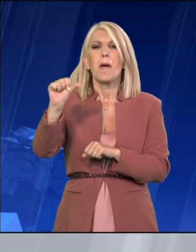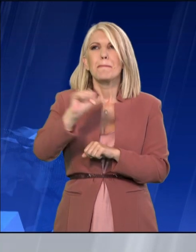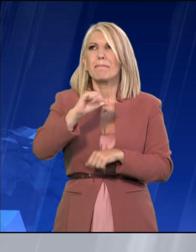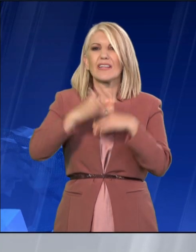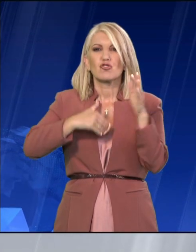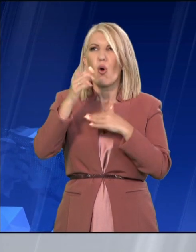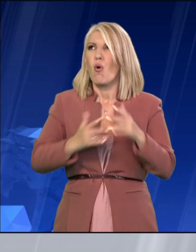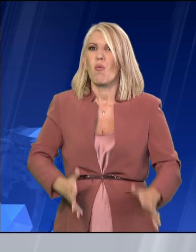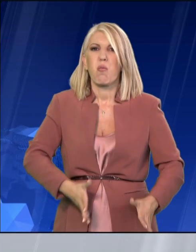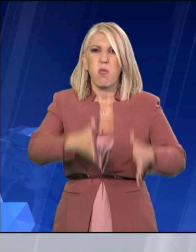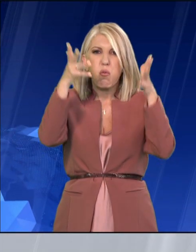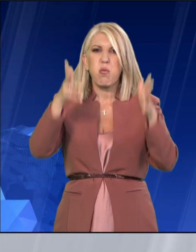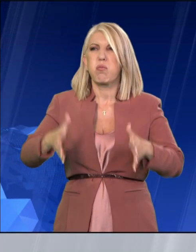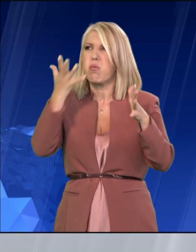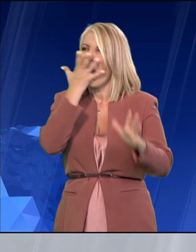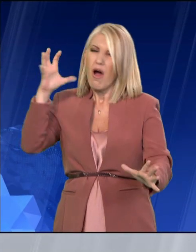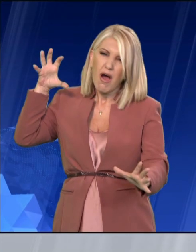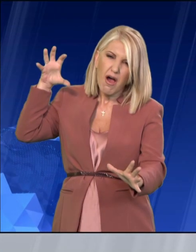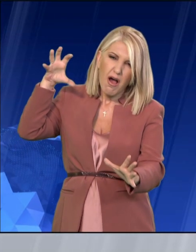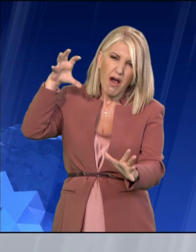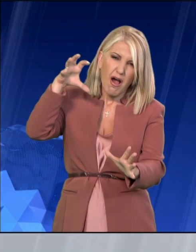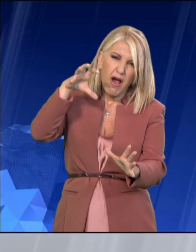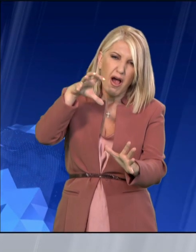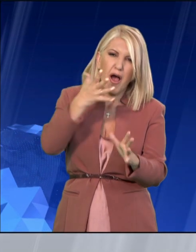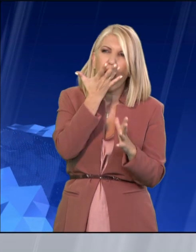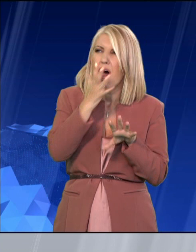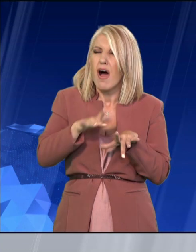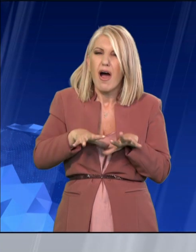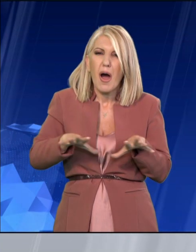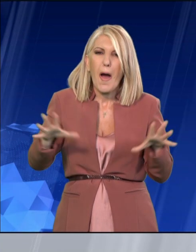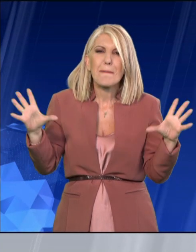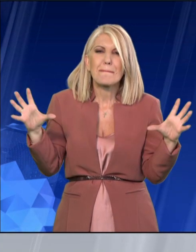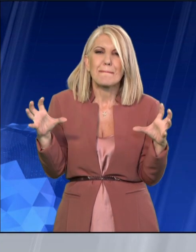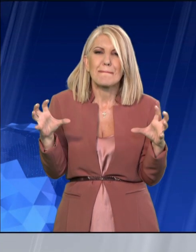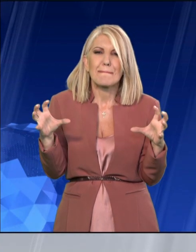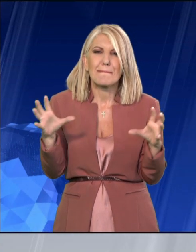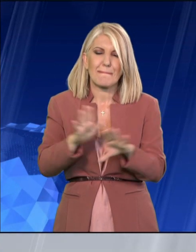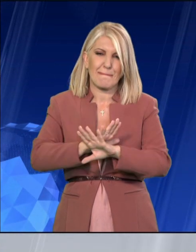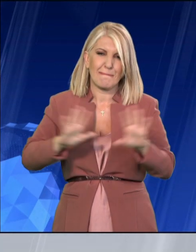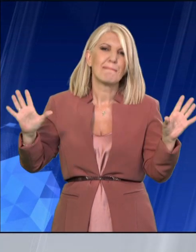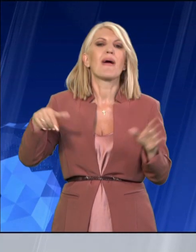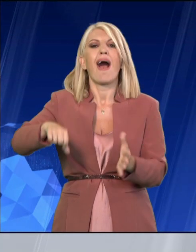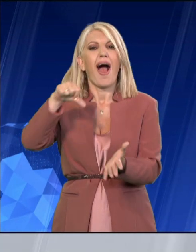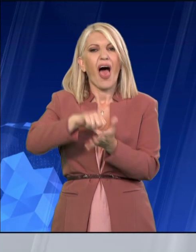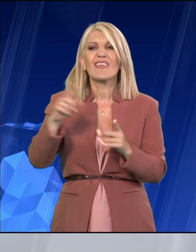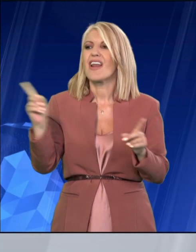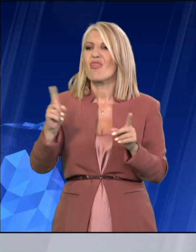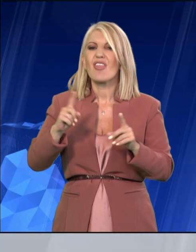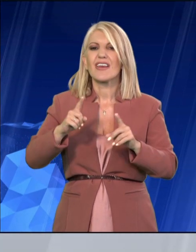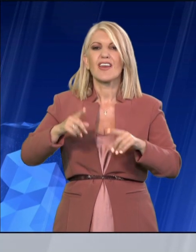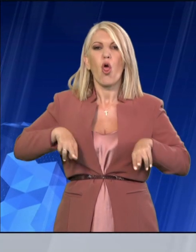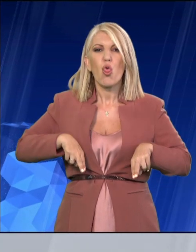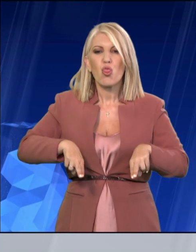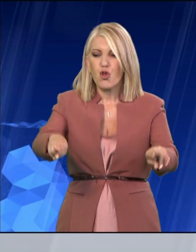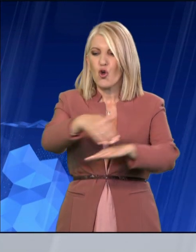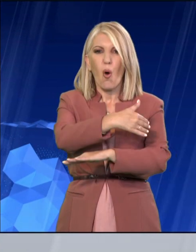Έχουν αξιθεί κατά πολλοί οι αστικοί χώροι οι οποίοι είναι χτισμένοι. Δεν υπάρχουν κρίνες. Δεν υπάρχουν συντριβάνια.